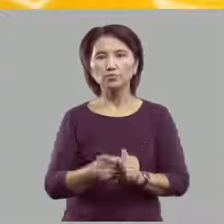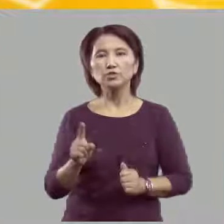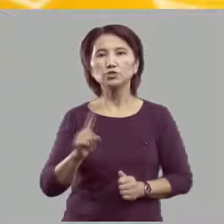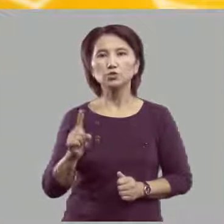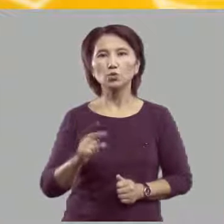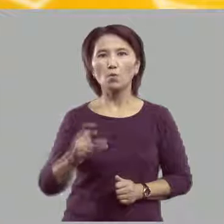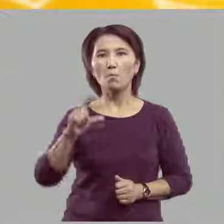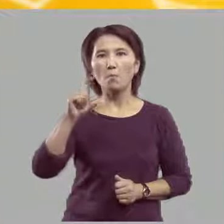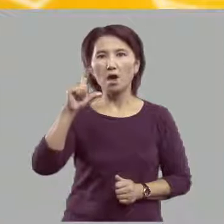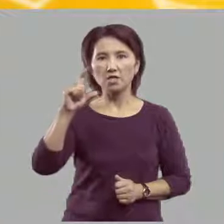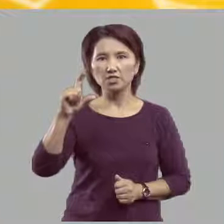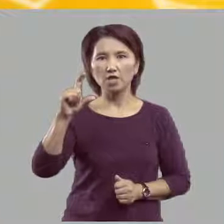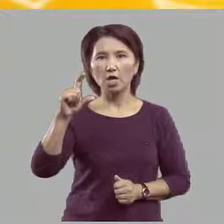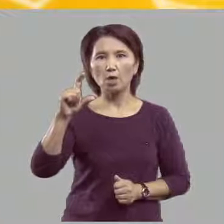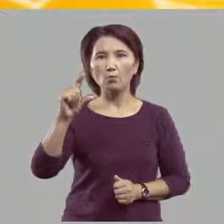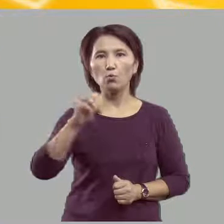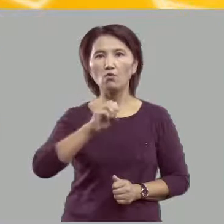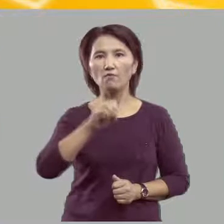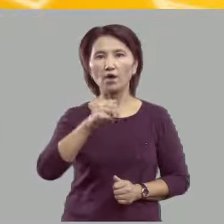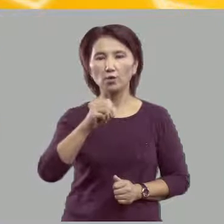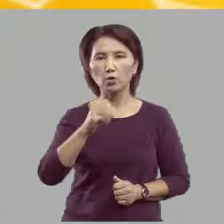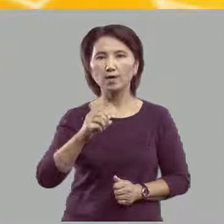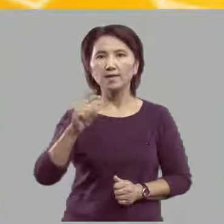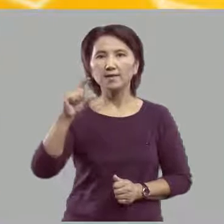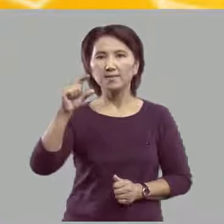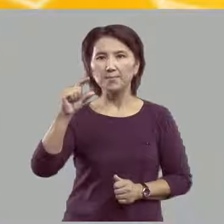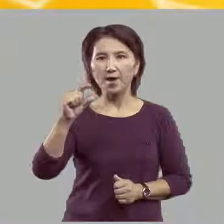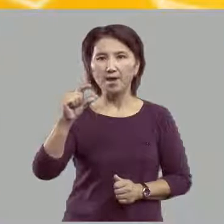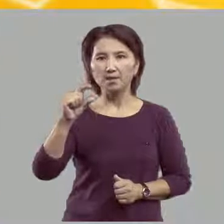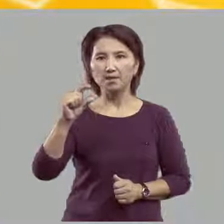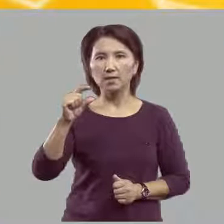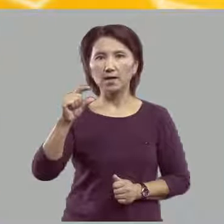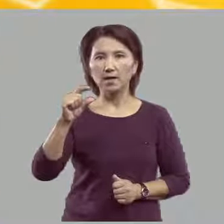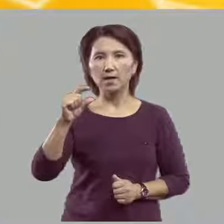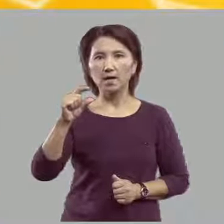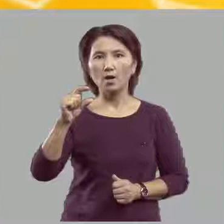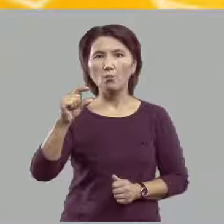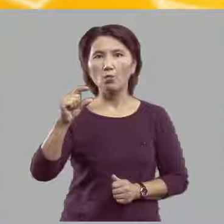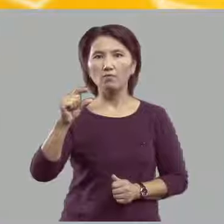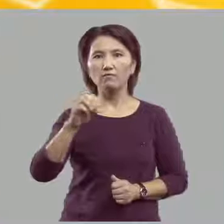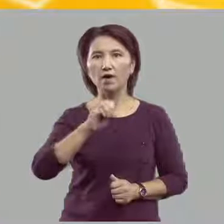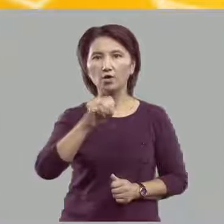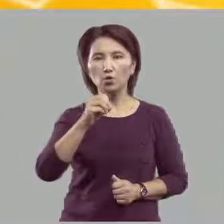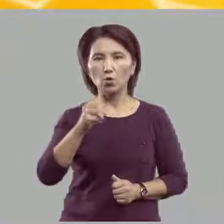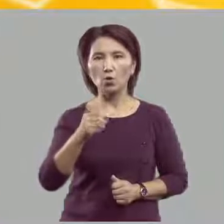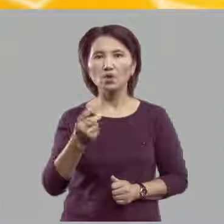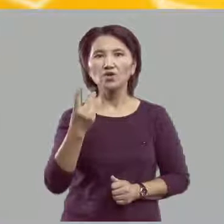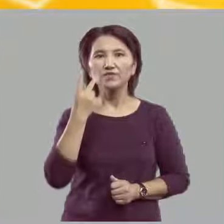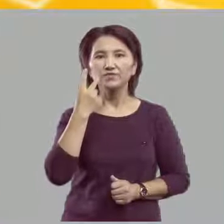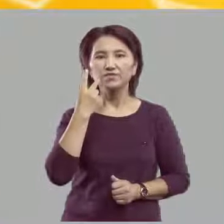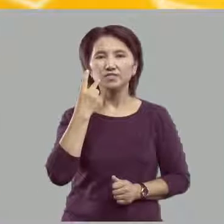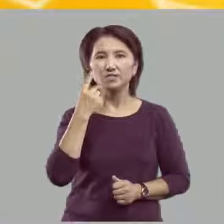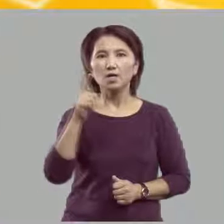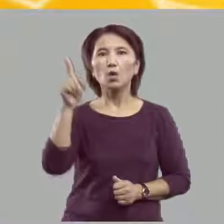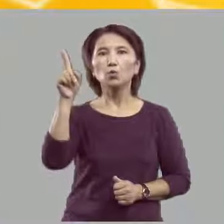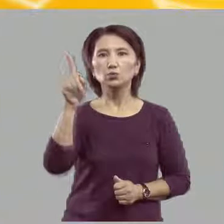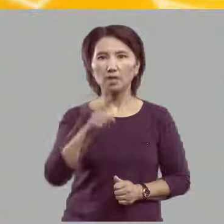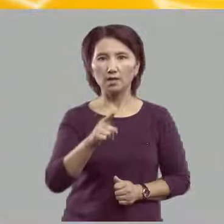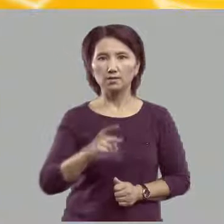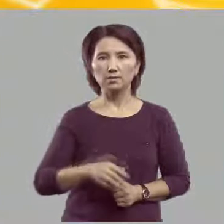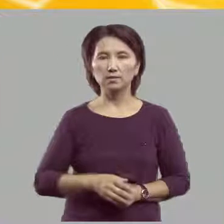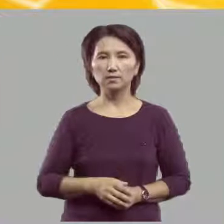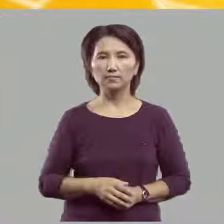большая буква Ё и маленькая буква Ё всегда ударные.